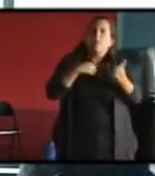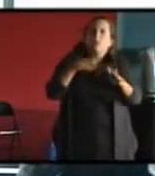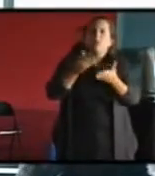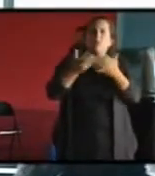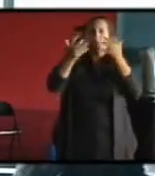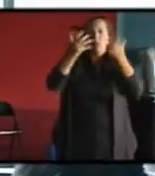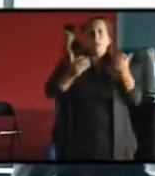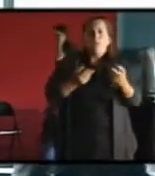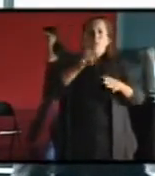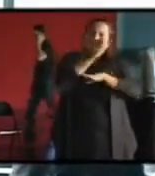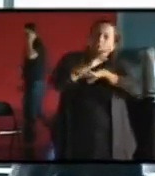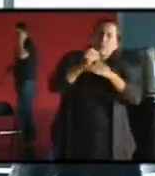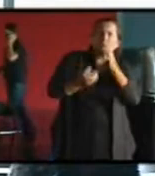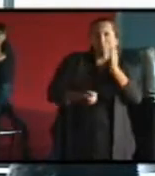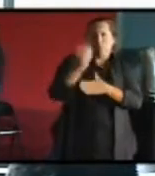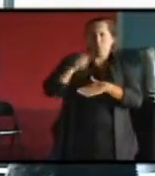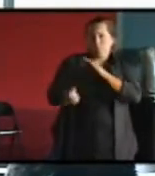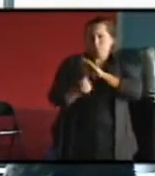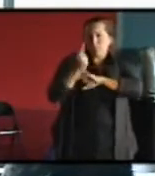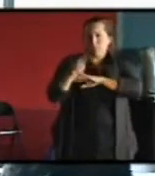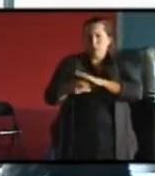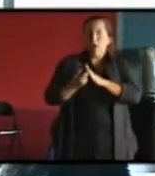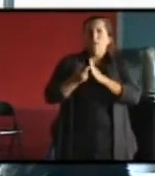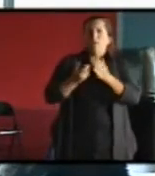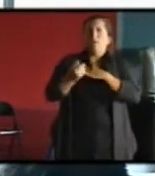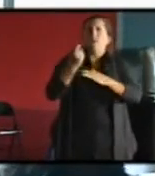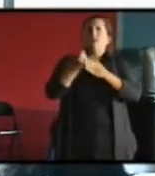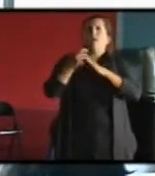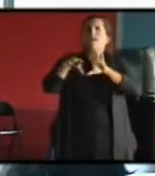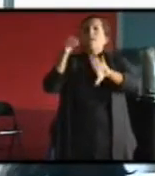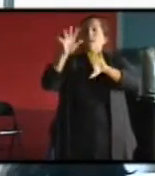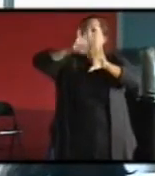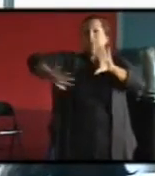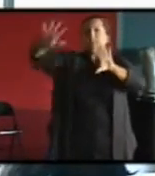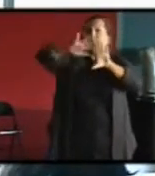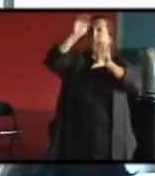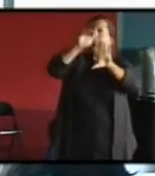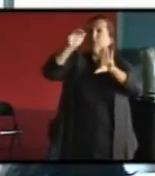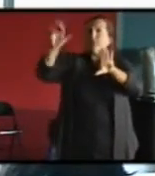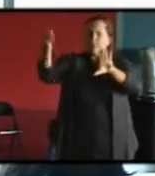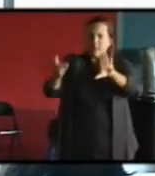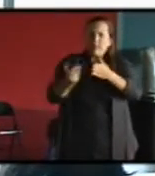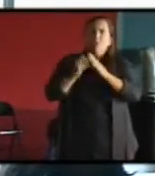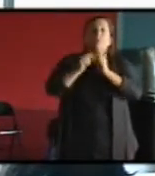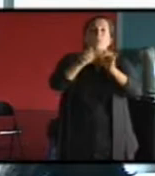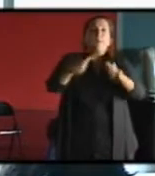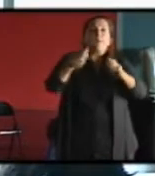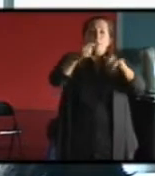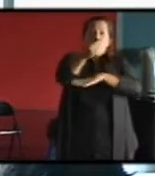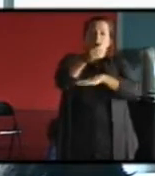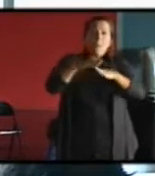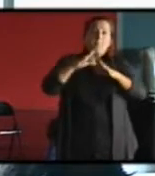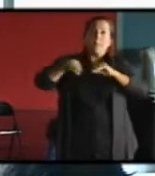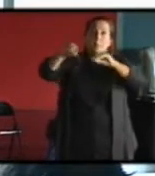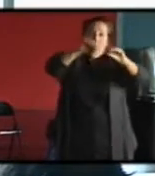écriture architecturale nouvelle qui est faite à partir d'une isolation par l'extérieur sur un bâtiment d